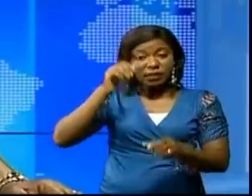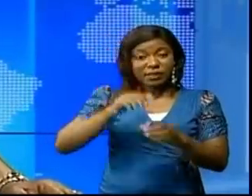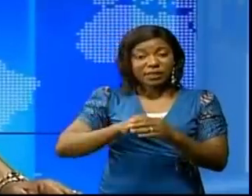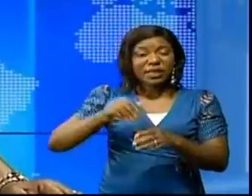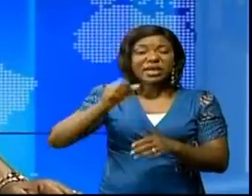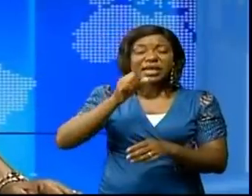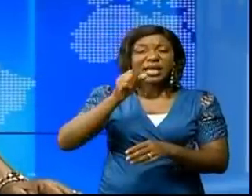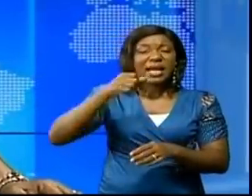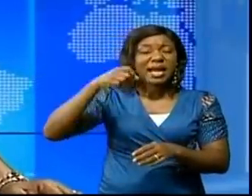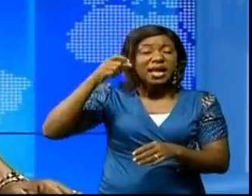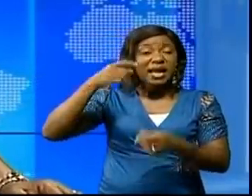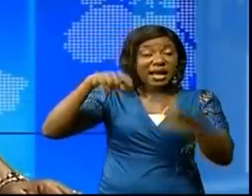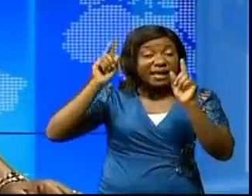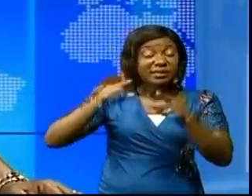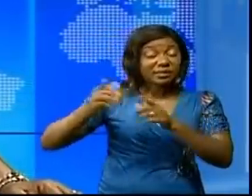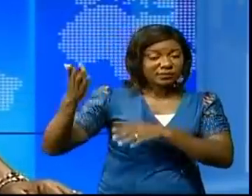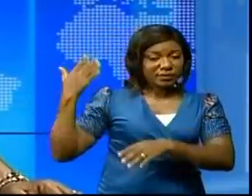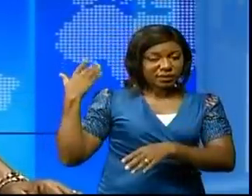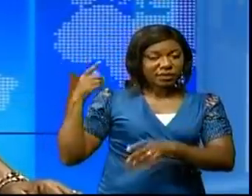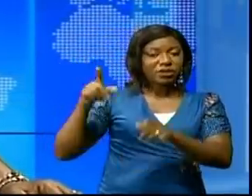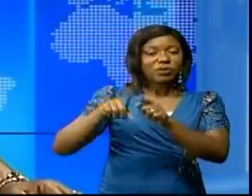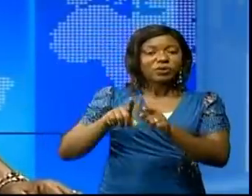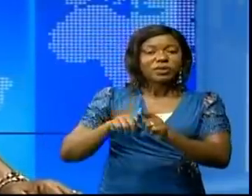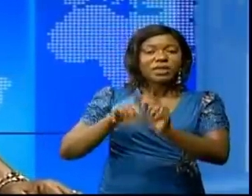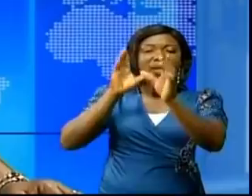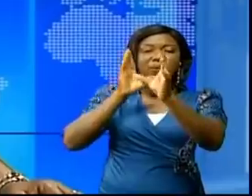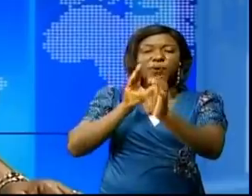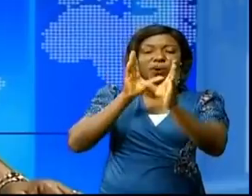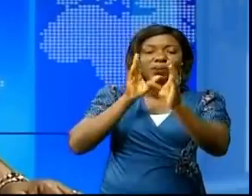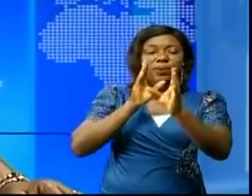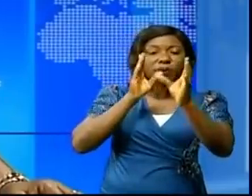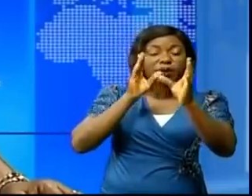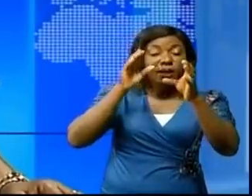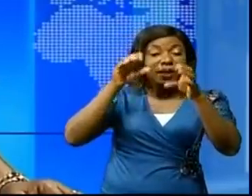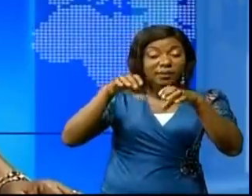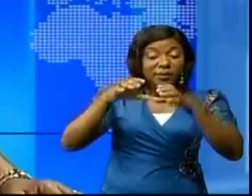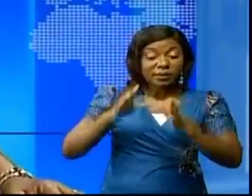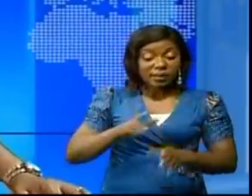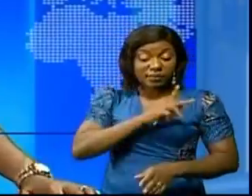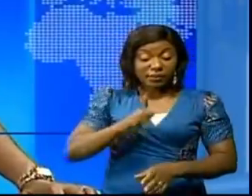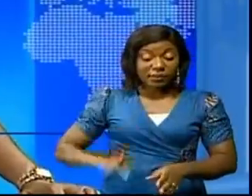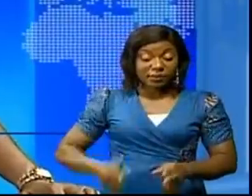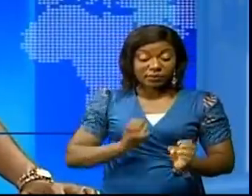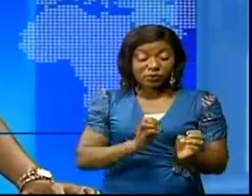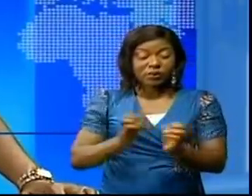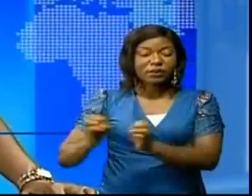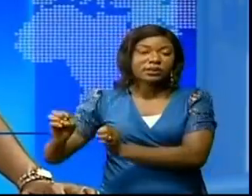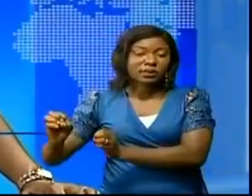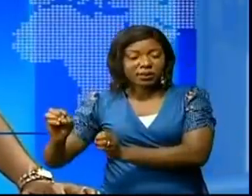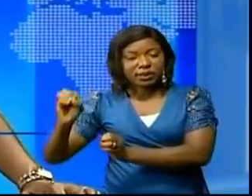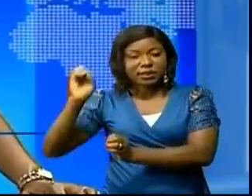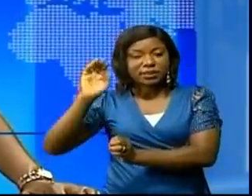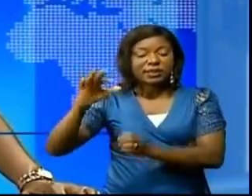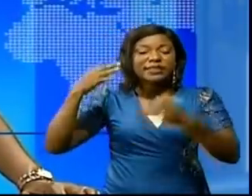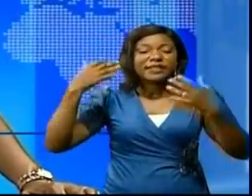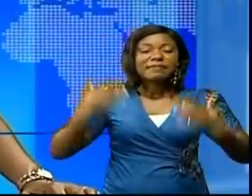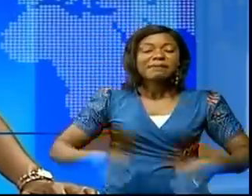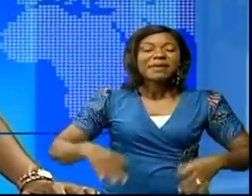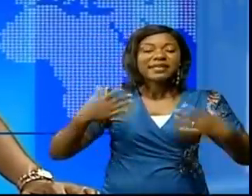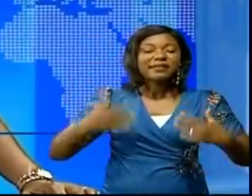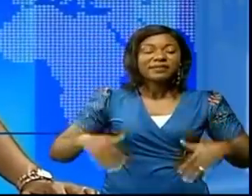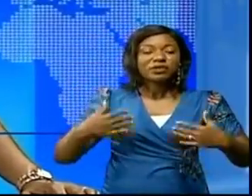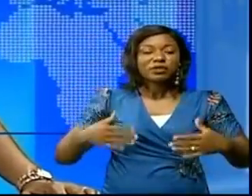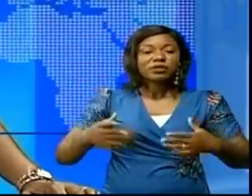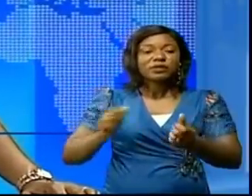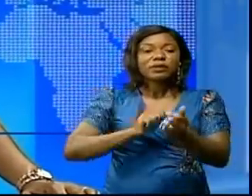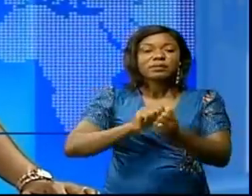années passées. Et le flûtiste Kimbanguist est le principal organisateur de cette manifestation qui se tiendra